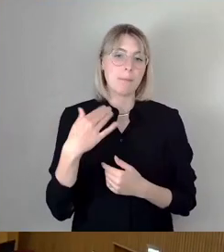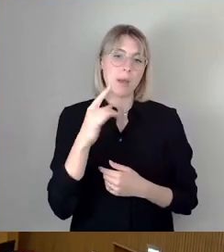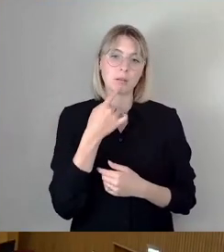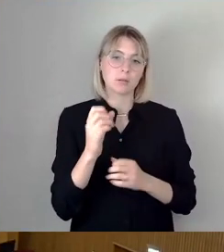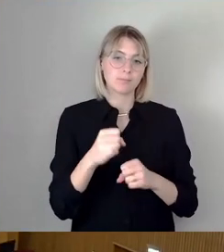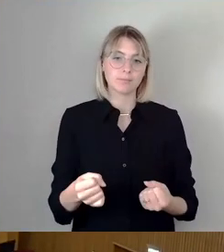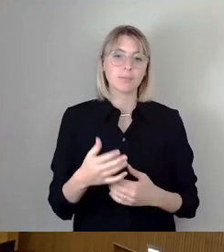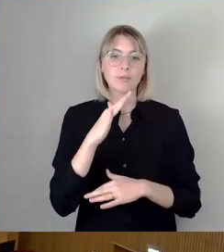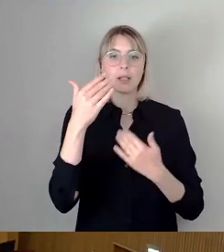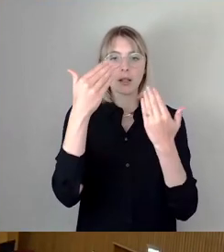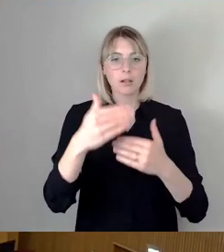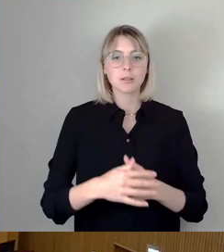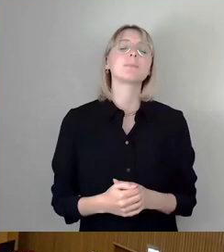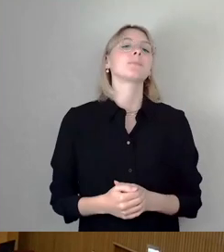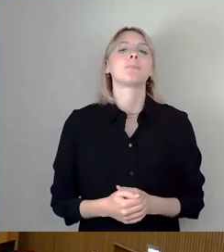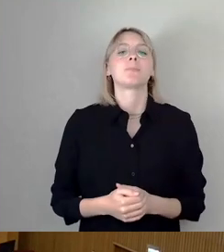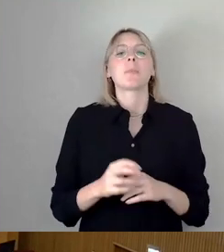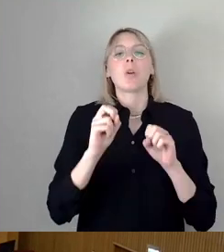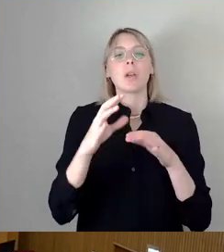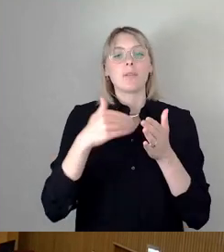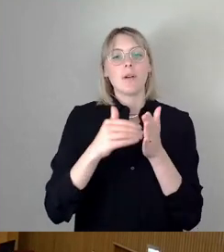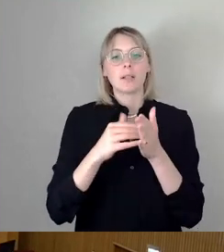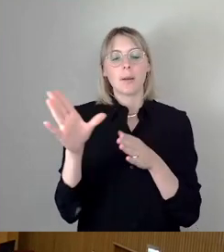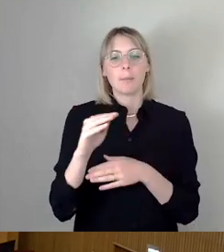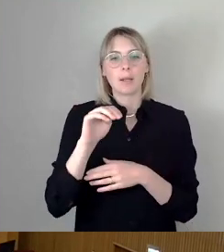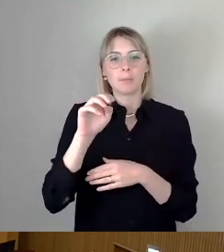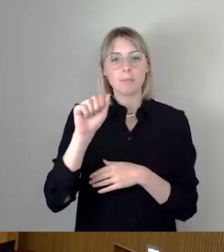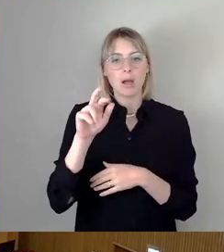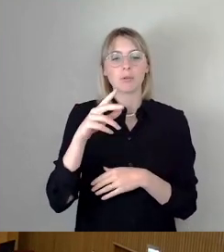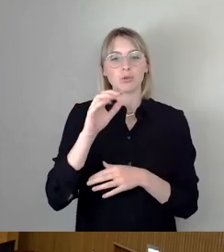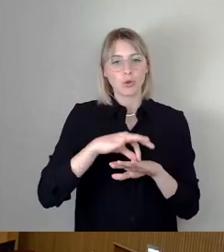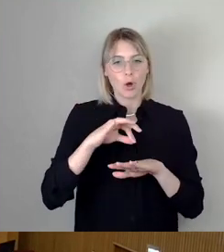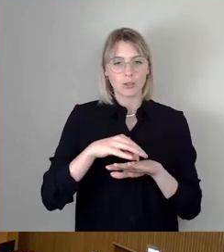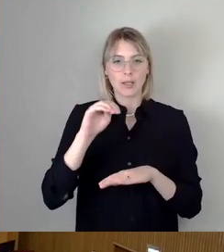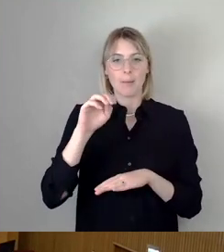Okay, machen wir weiter mit Dr. Schulter-Sommern.